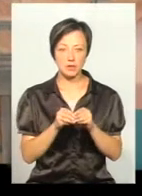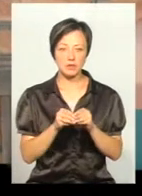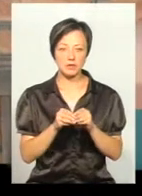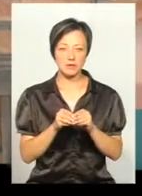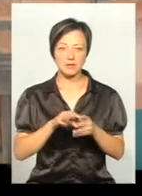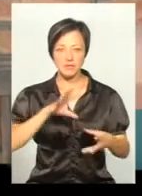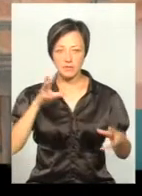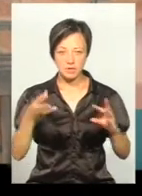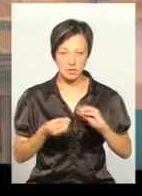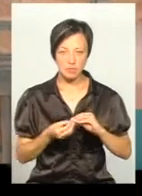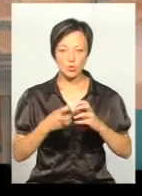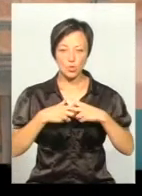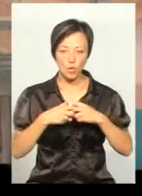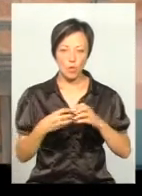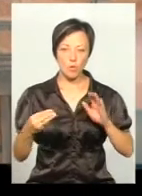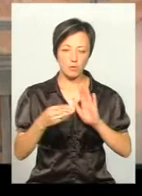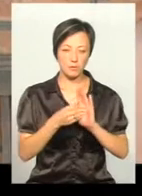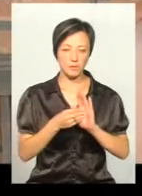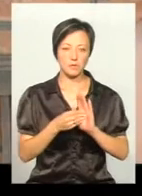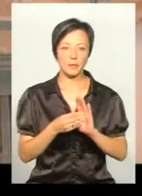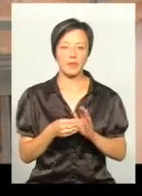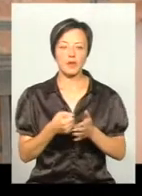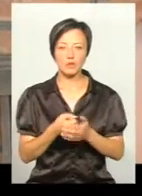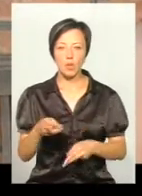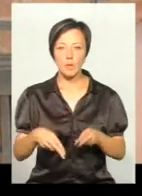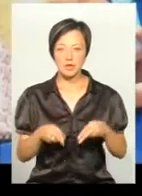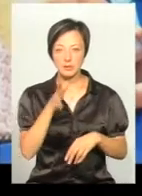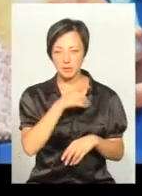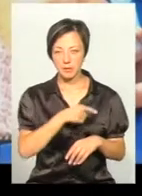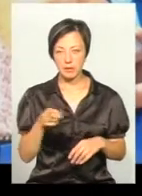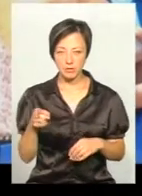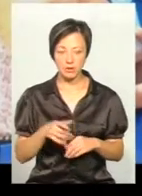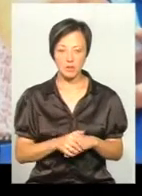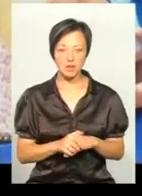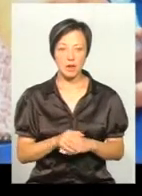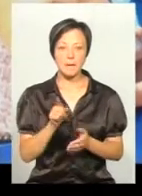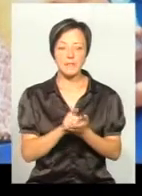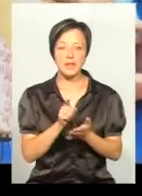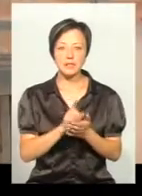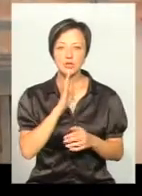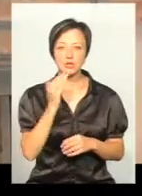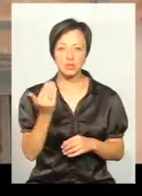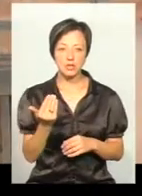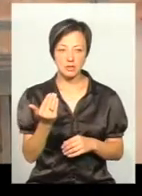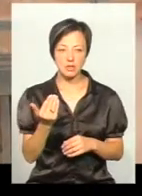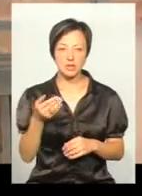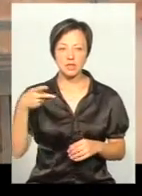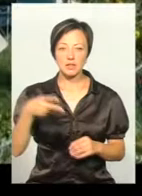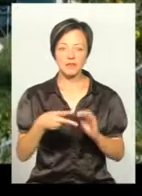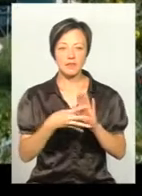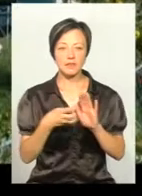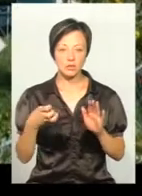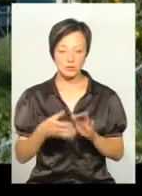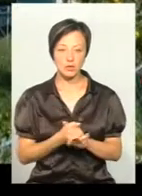з усім суглобом, це доопераційний період тільки. Пенсія Галина Мацкевич? Получається 2 900.